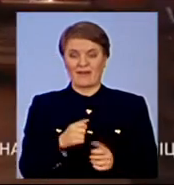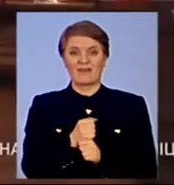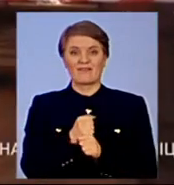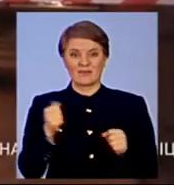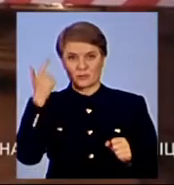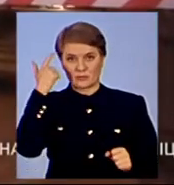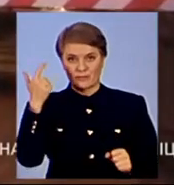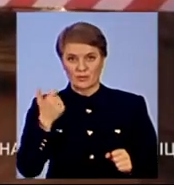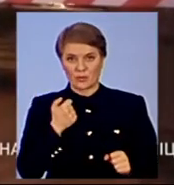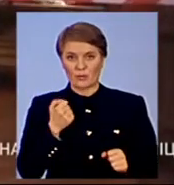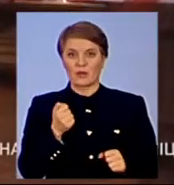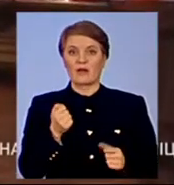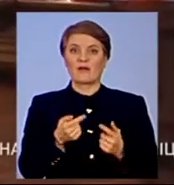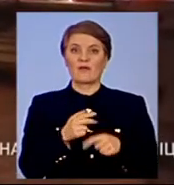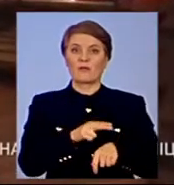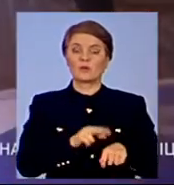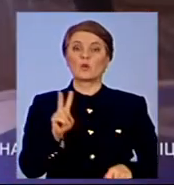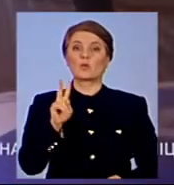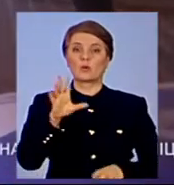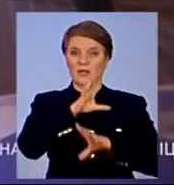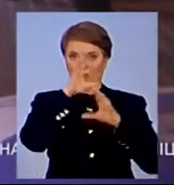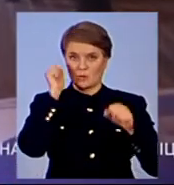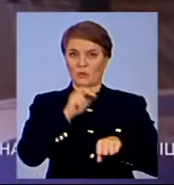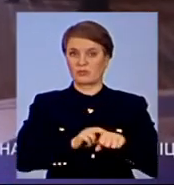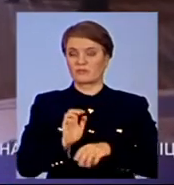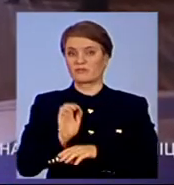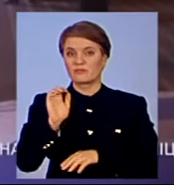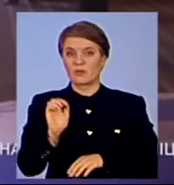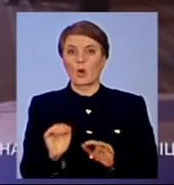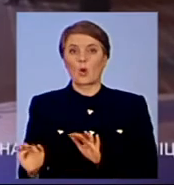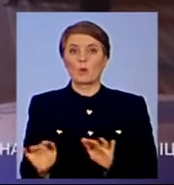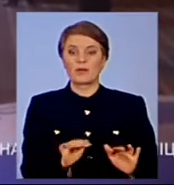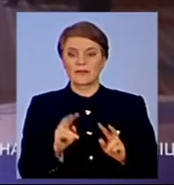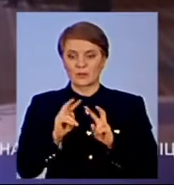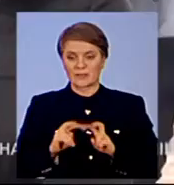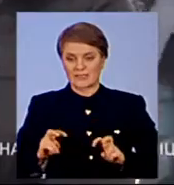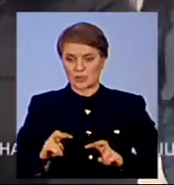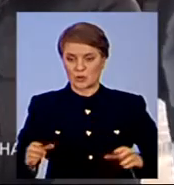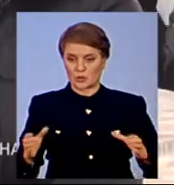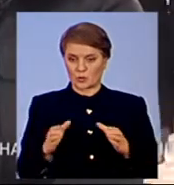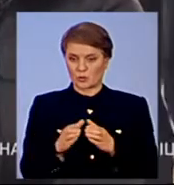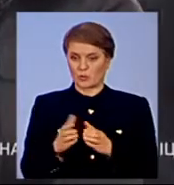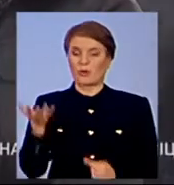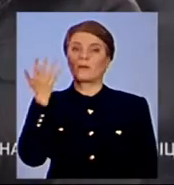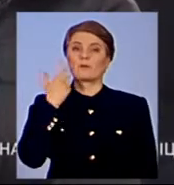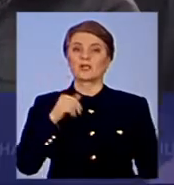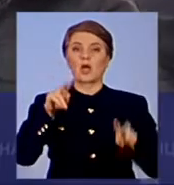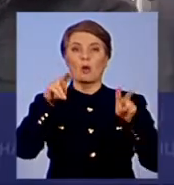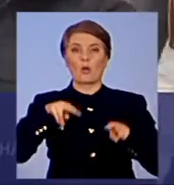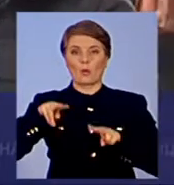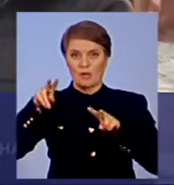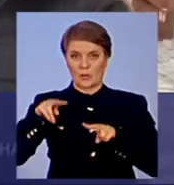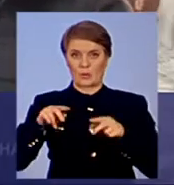надійшло до відділку другій ночі. Поліція відрядила оперативну слідчну групу. Під час огляду